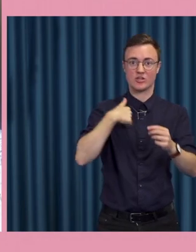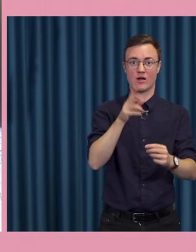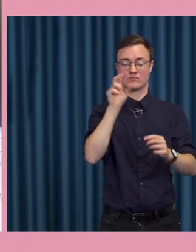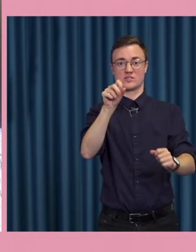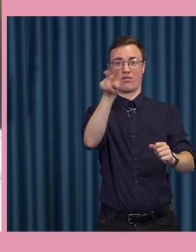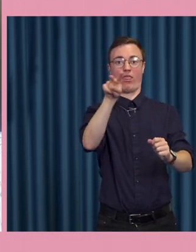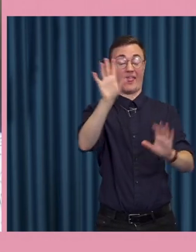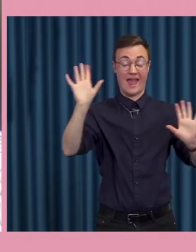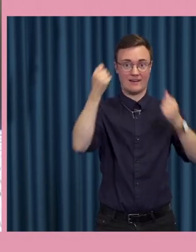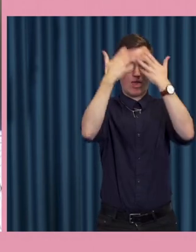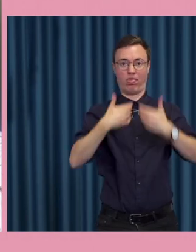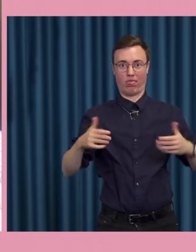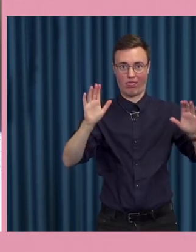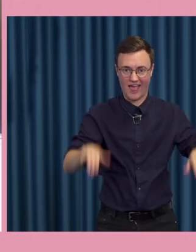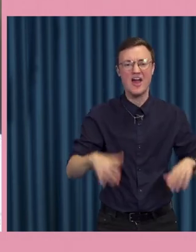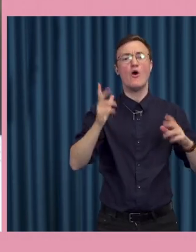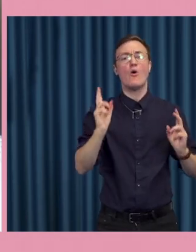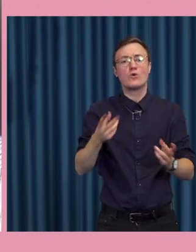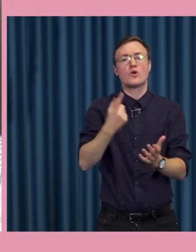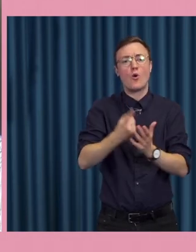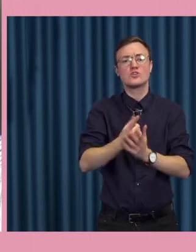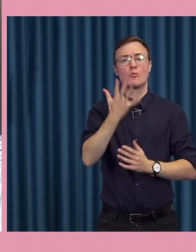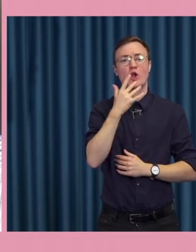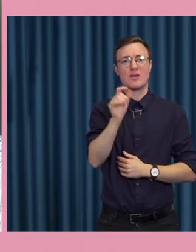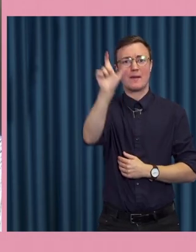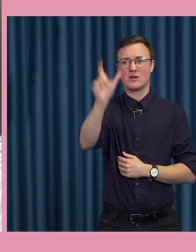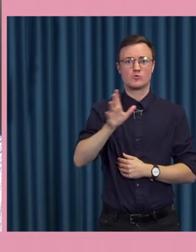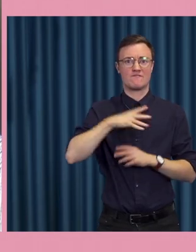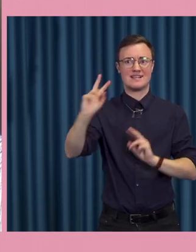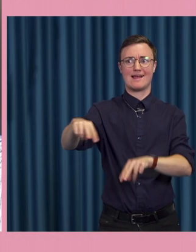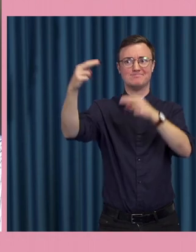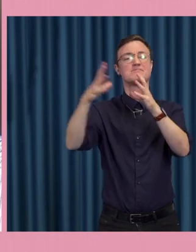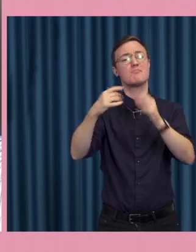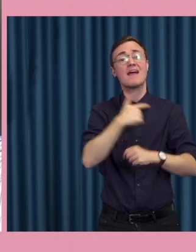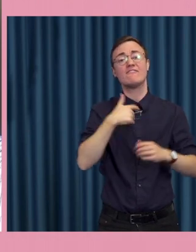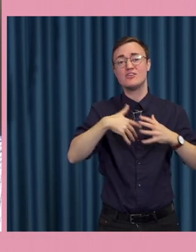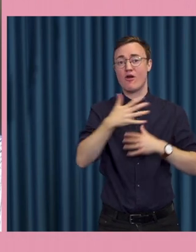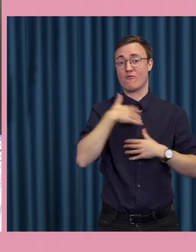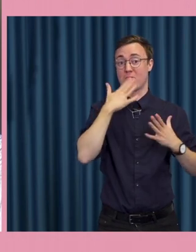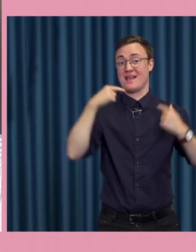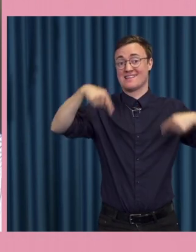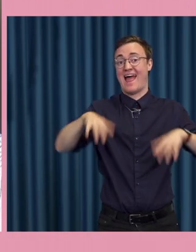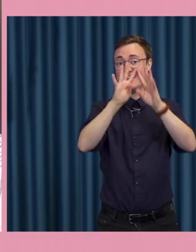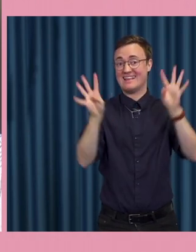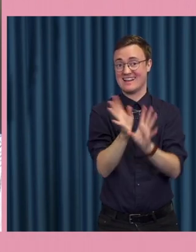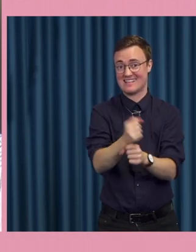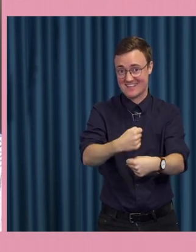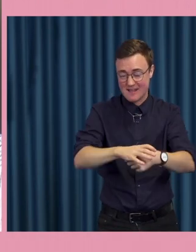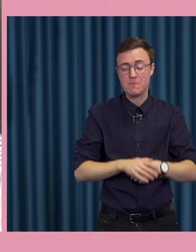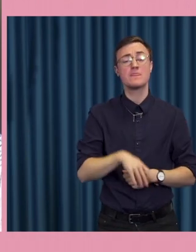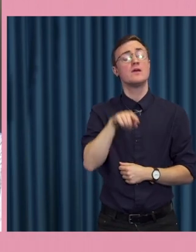skizofrent det är också väldigt konstigt att prata med en människa som man inte ser framför sig men vi gör vårt bästa här på internetsgiftelsen du